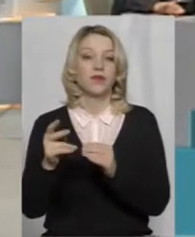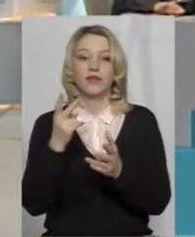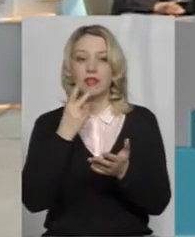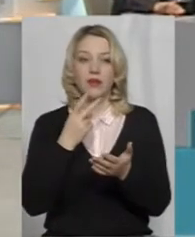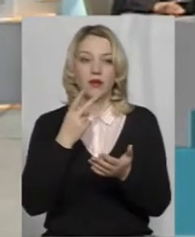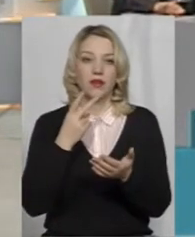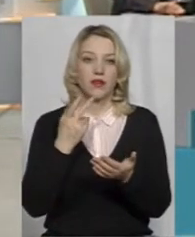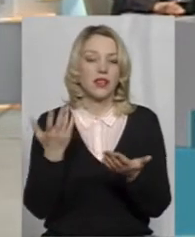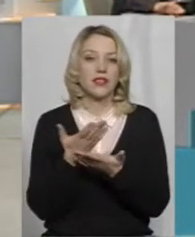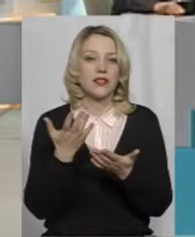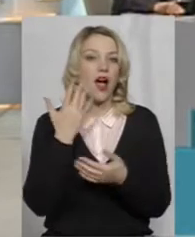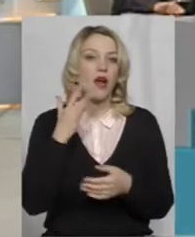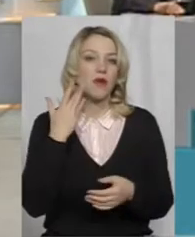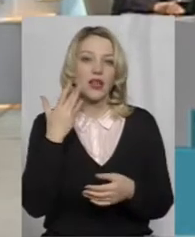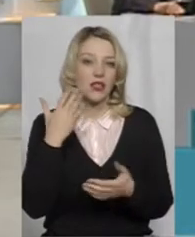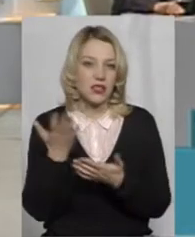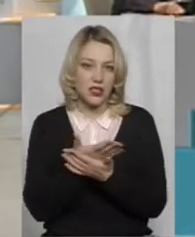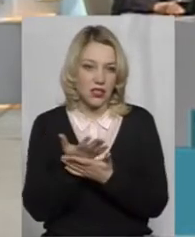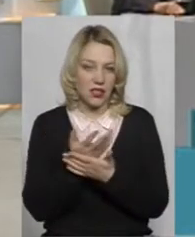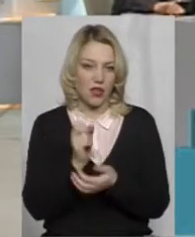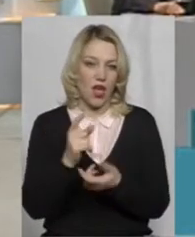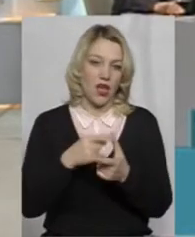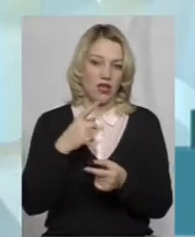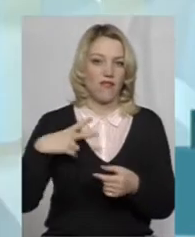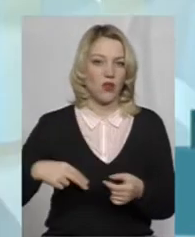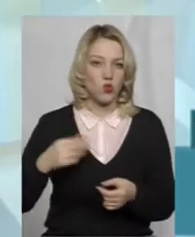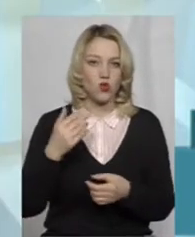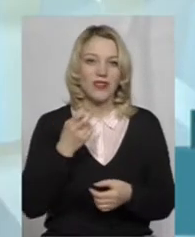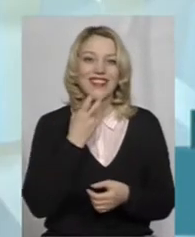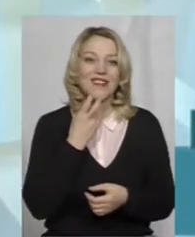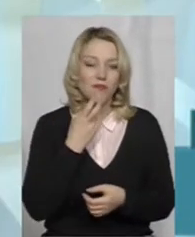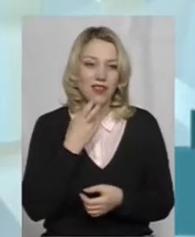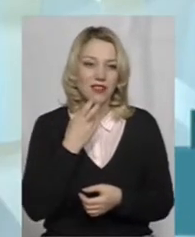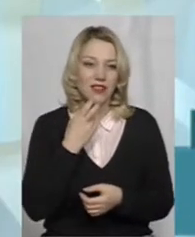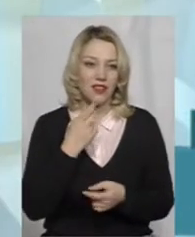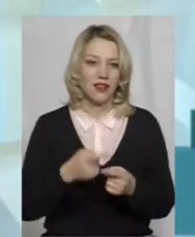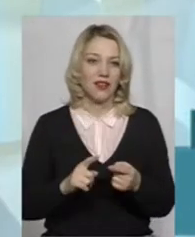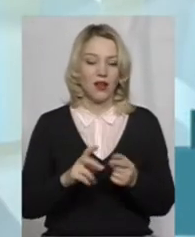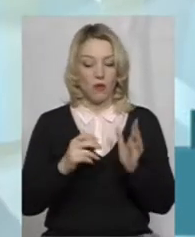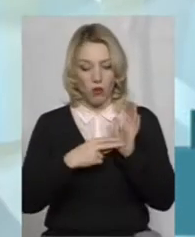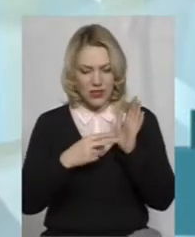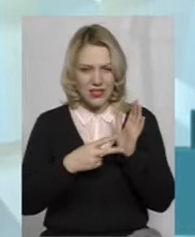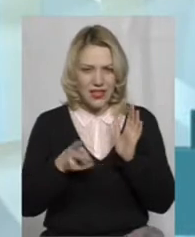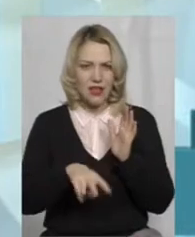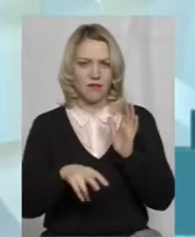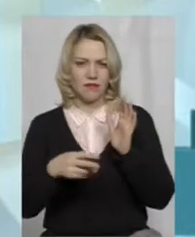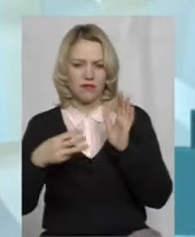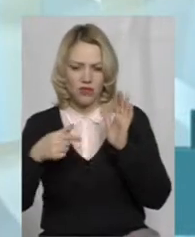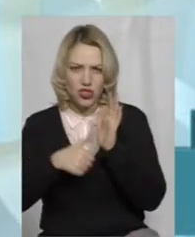американський блокбастер, чи якусь комедію французьку, по 7-6 сеансів на